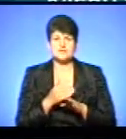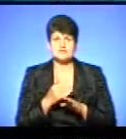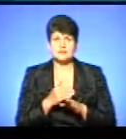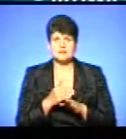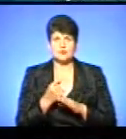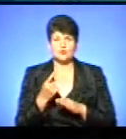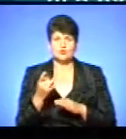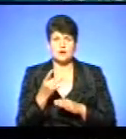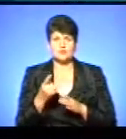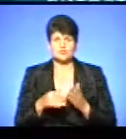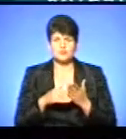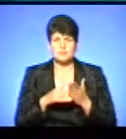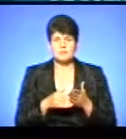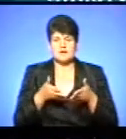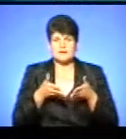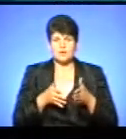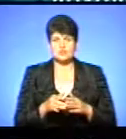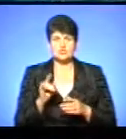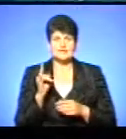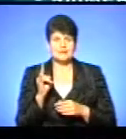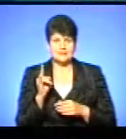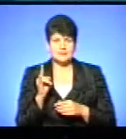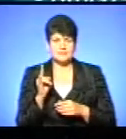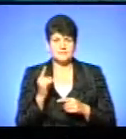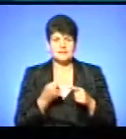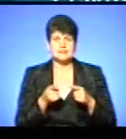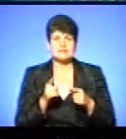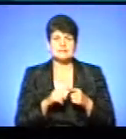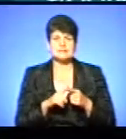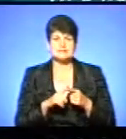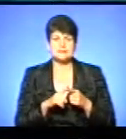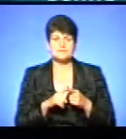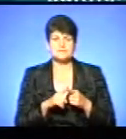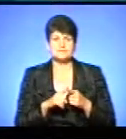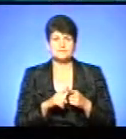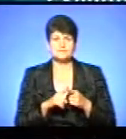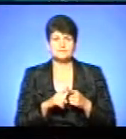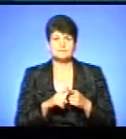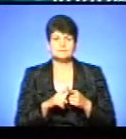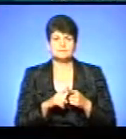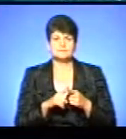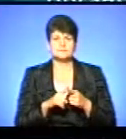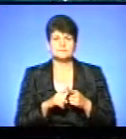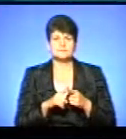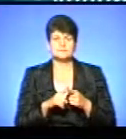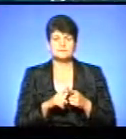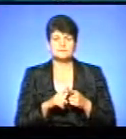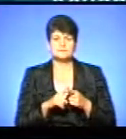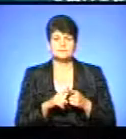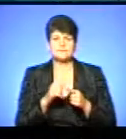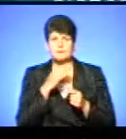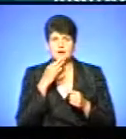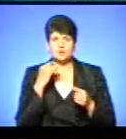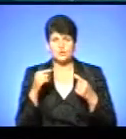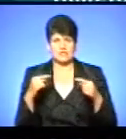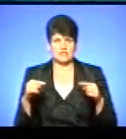одноразової допомоги при народженні дитини. Це, власне, багато інших.